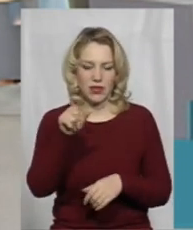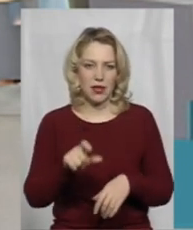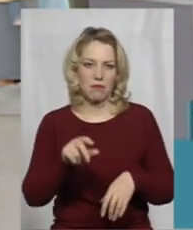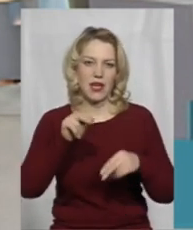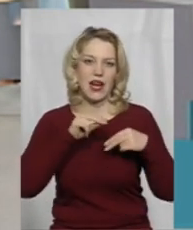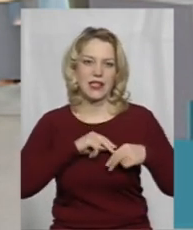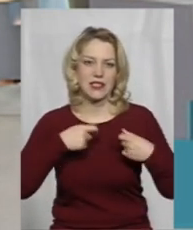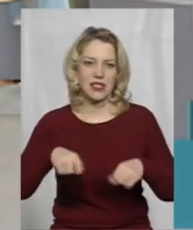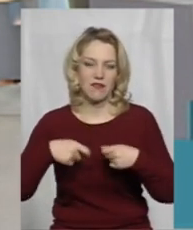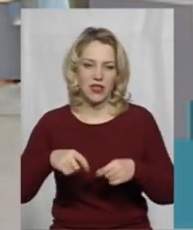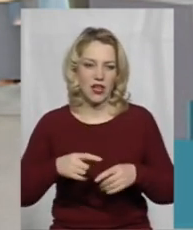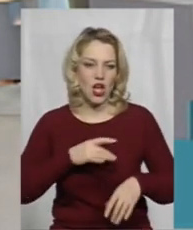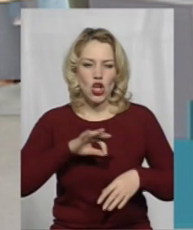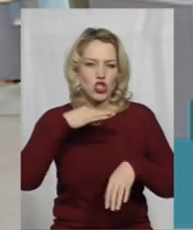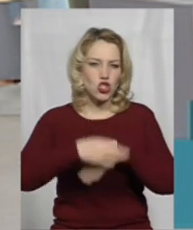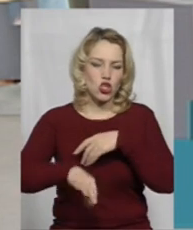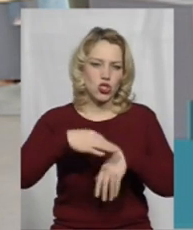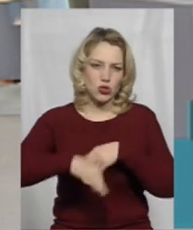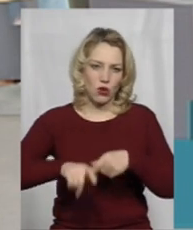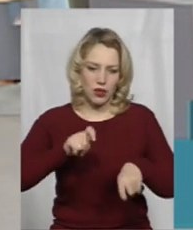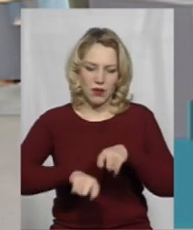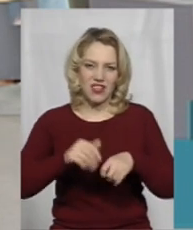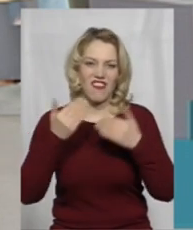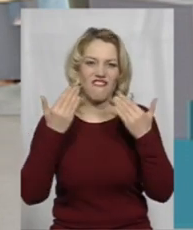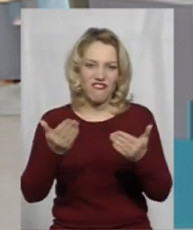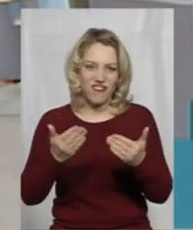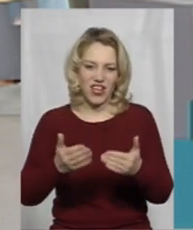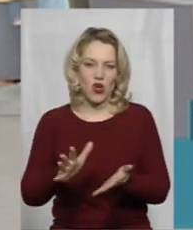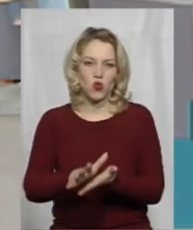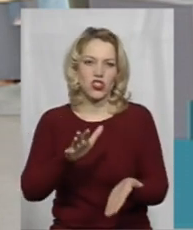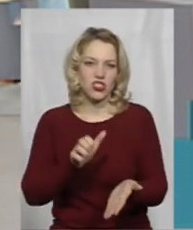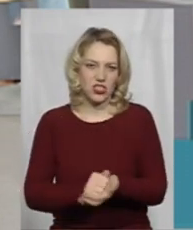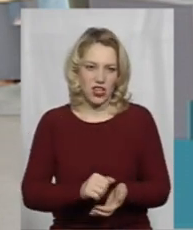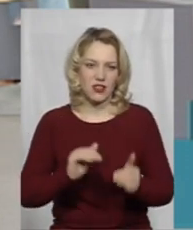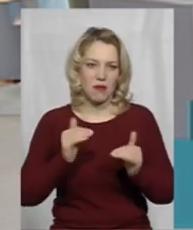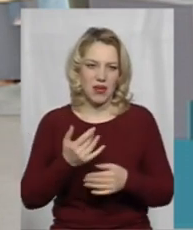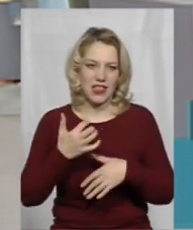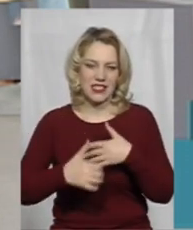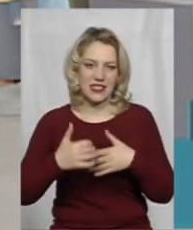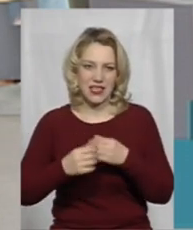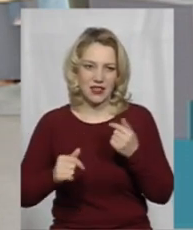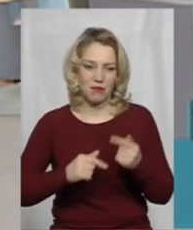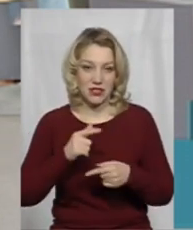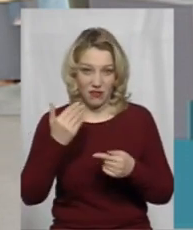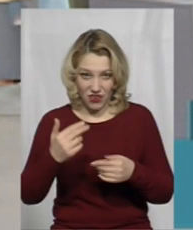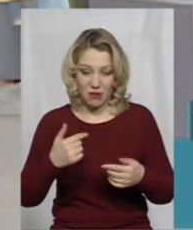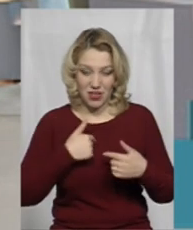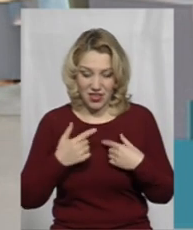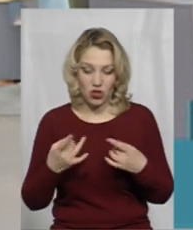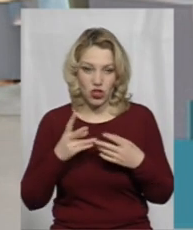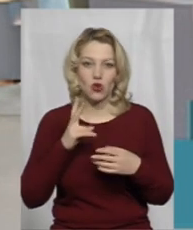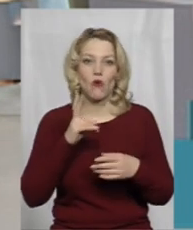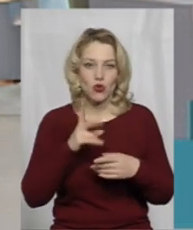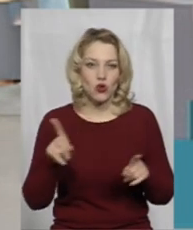жистокі перевірки. І ви уніштжаєте малий і середній бізнес. І не розказуєте, що ви комусь